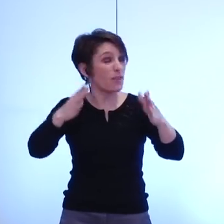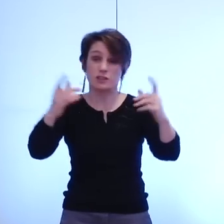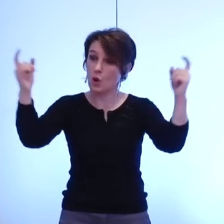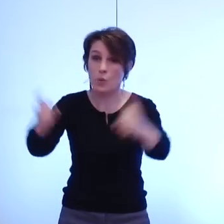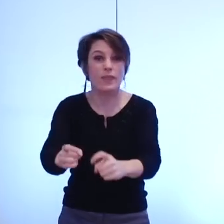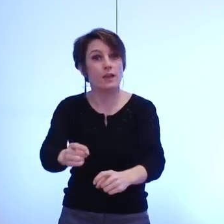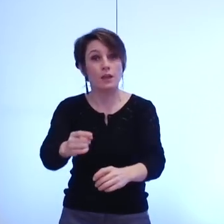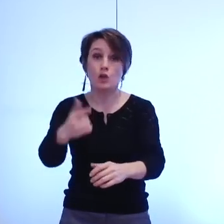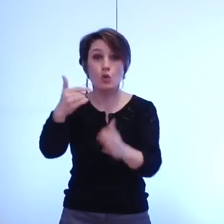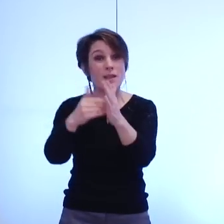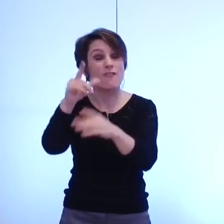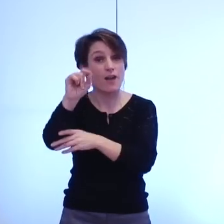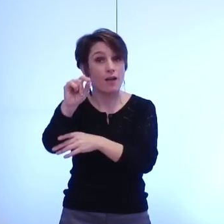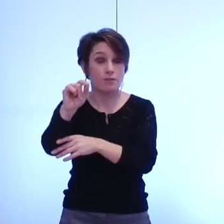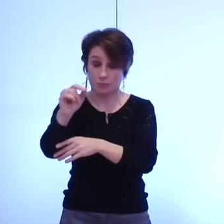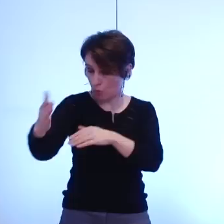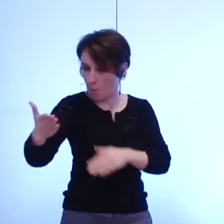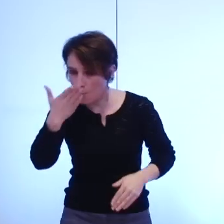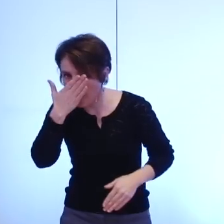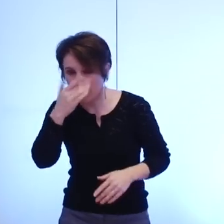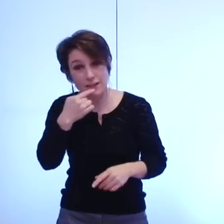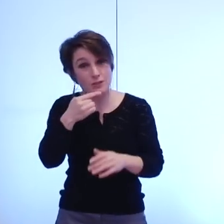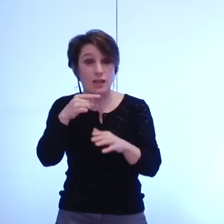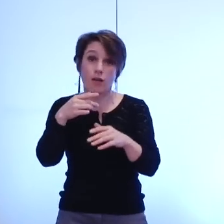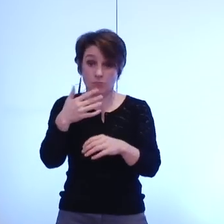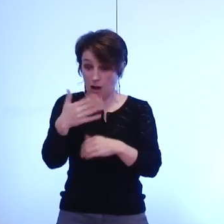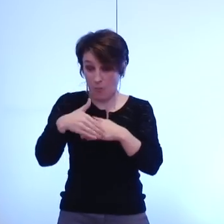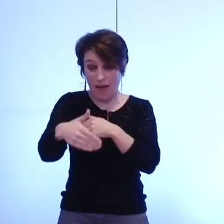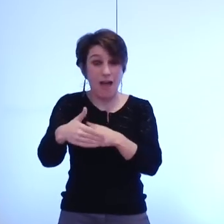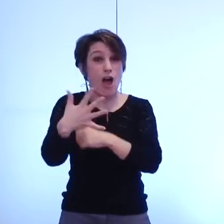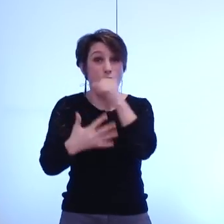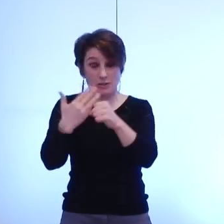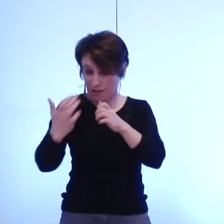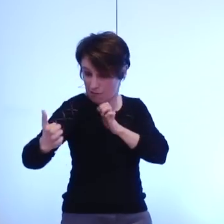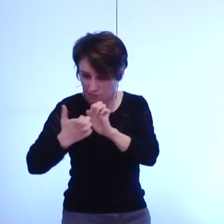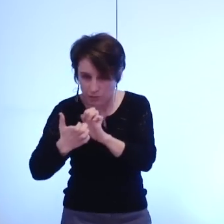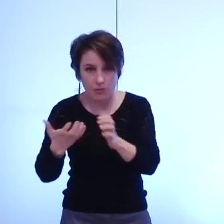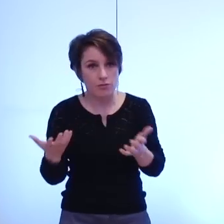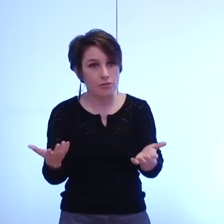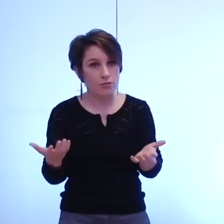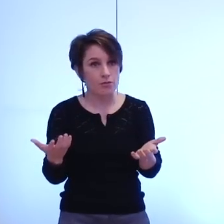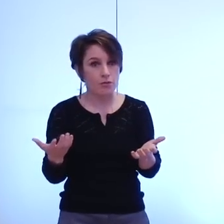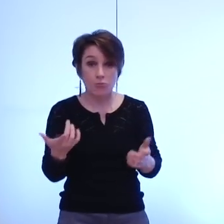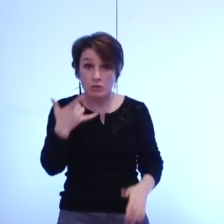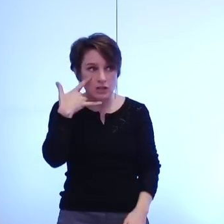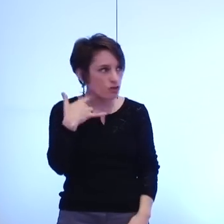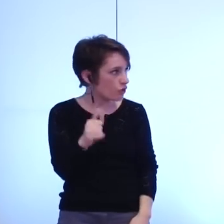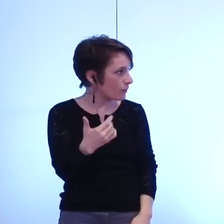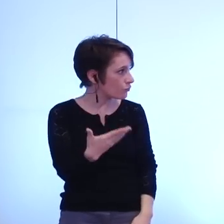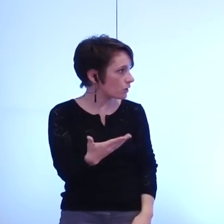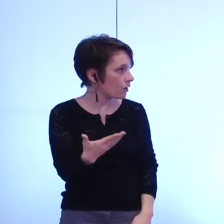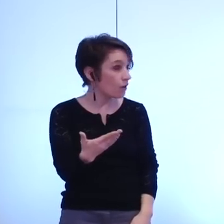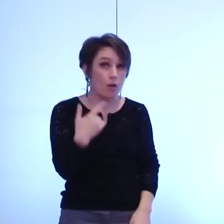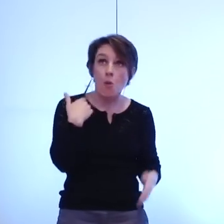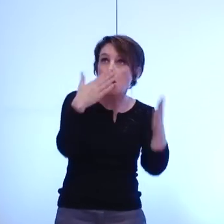ans ça ne s jamais vu j'ai demandé des exemples en commission mobilité sur des exemples en